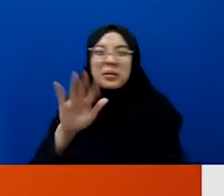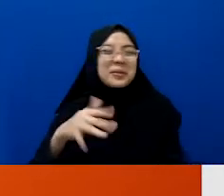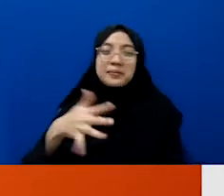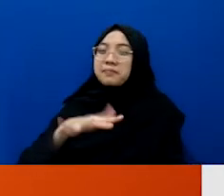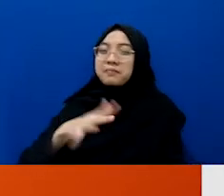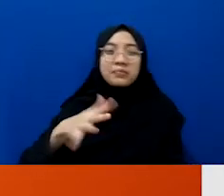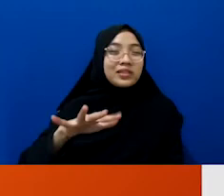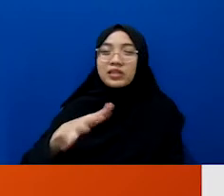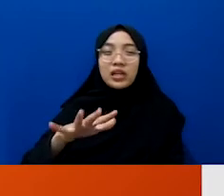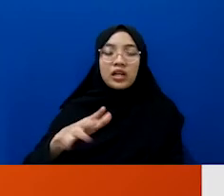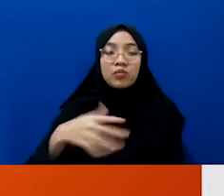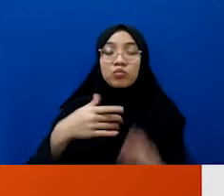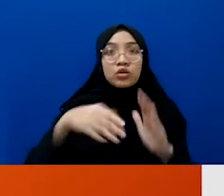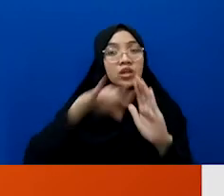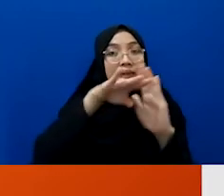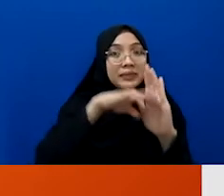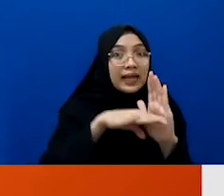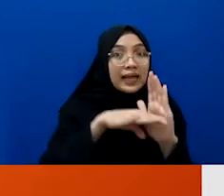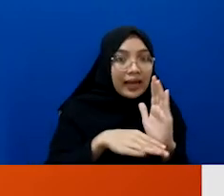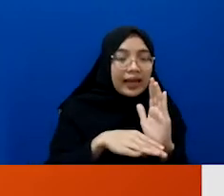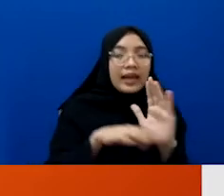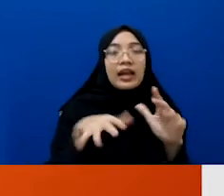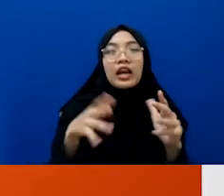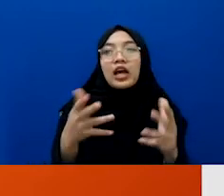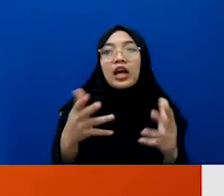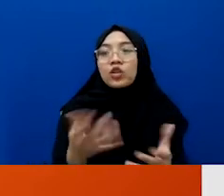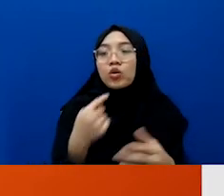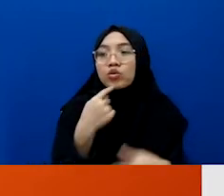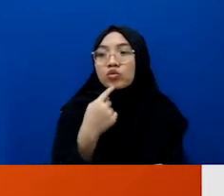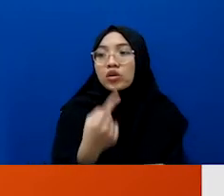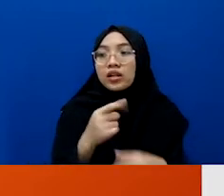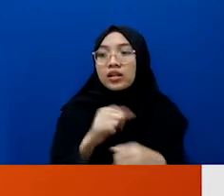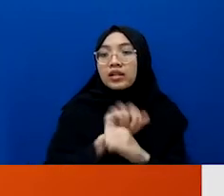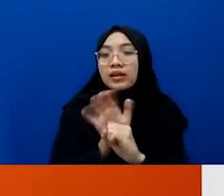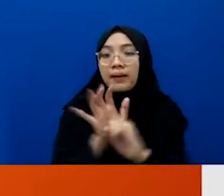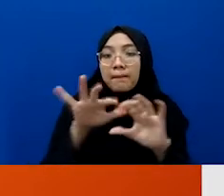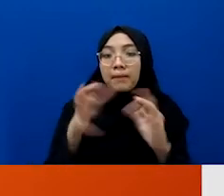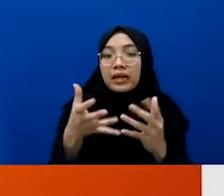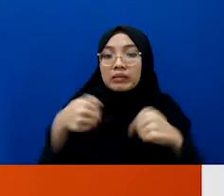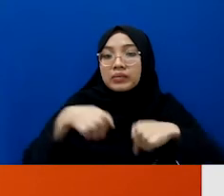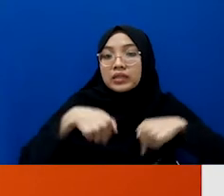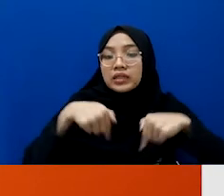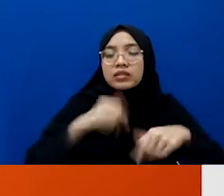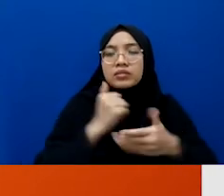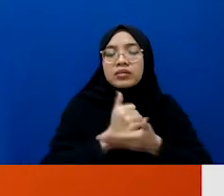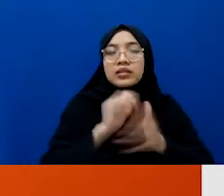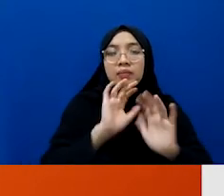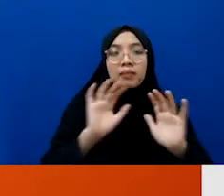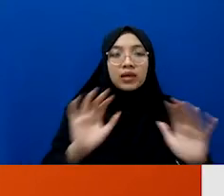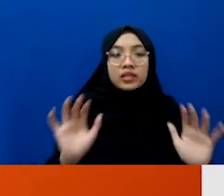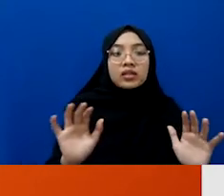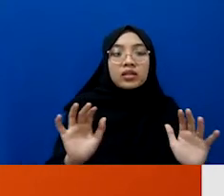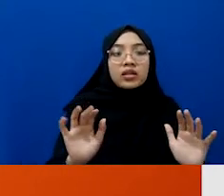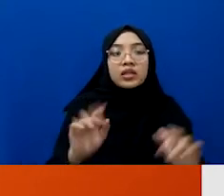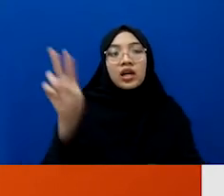Misalnya terkait dengan kebijakan, terkait dengan apa, misalnya soal pandemi ini ya. Sebenarnya banyak sebenarnya untuk yang